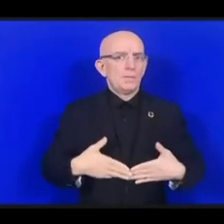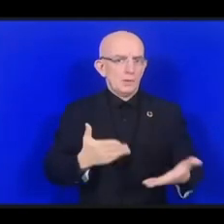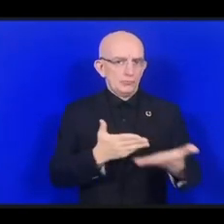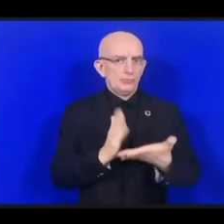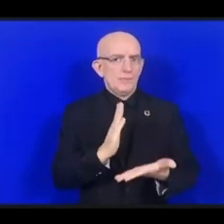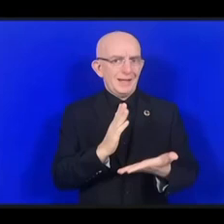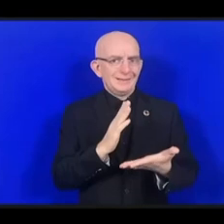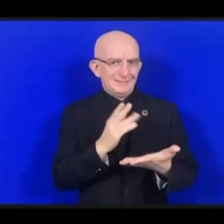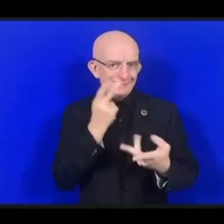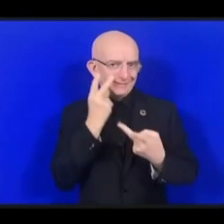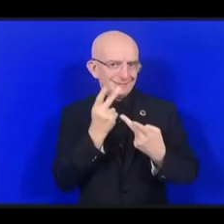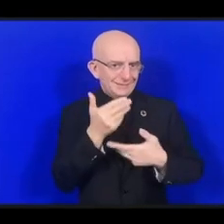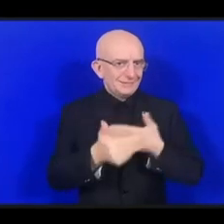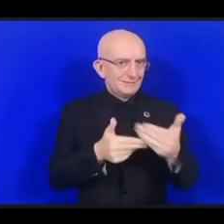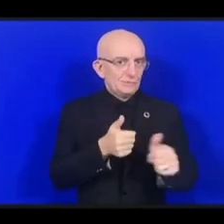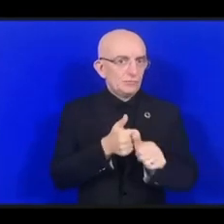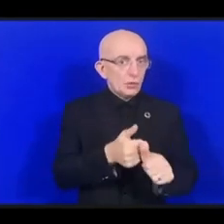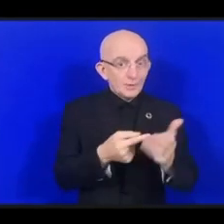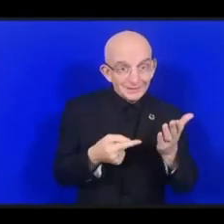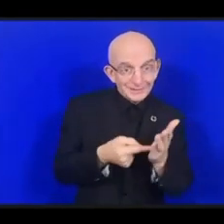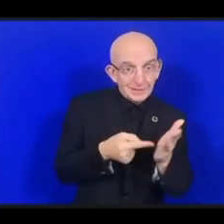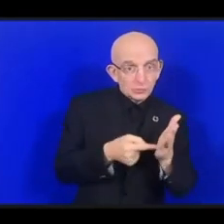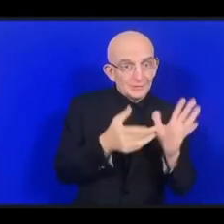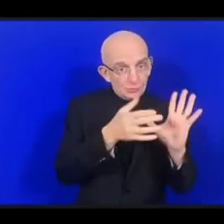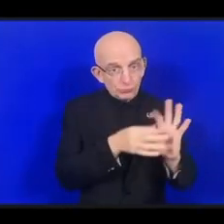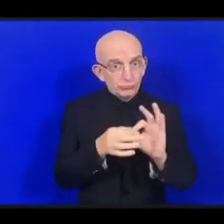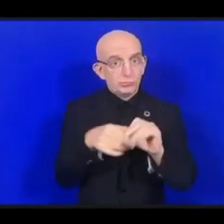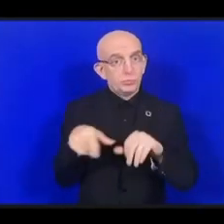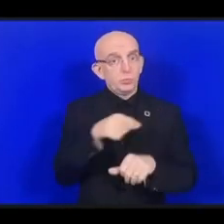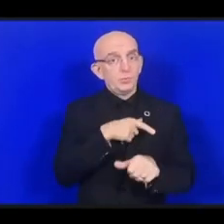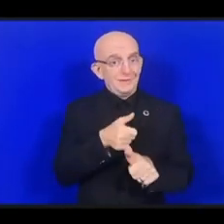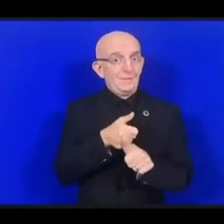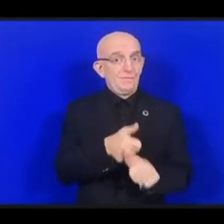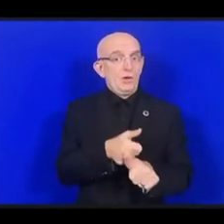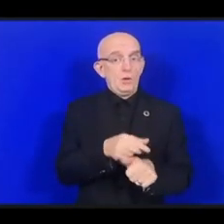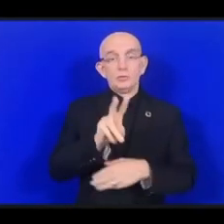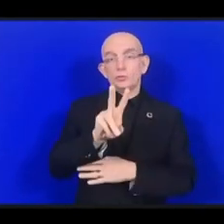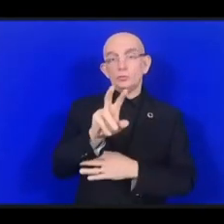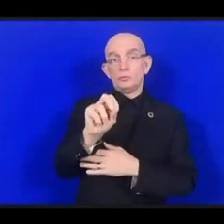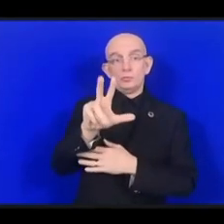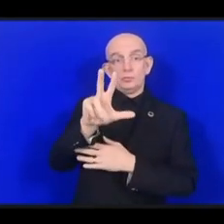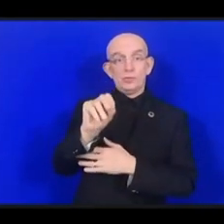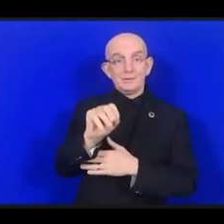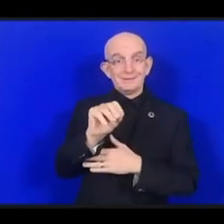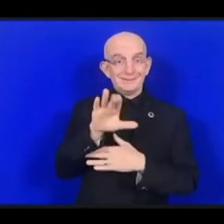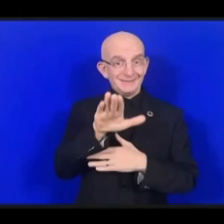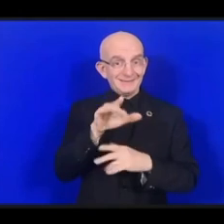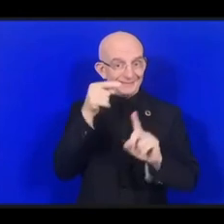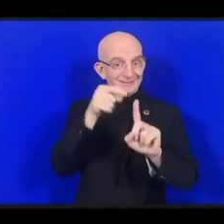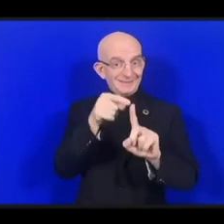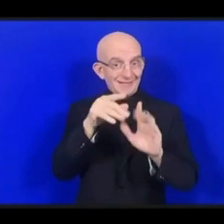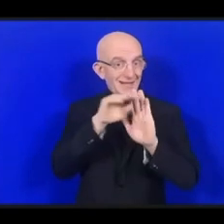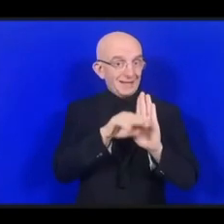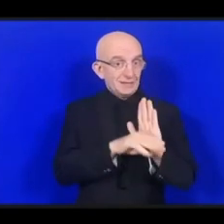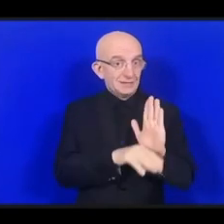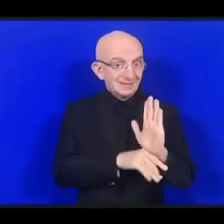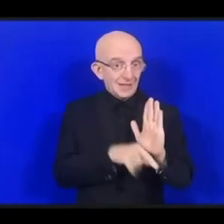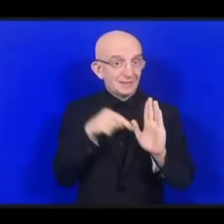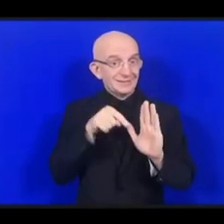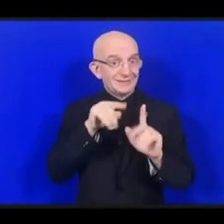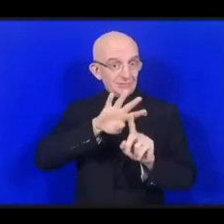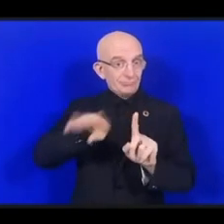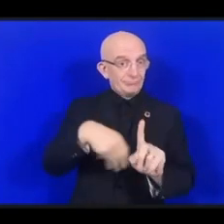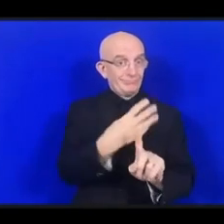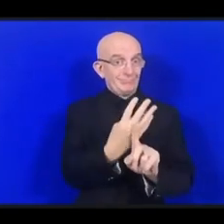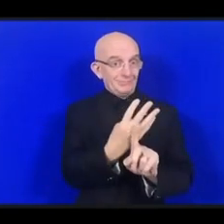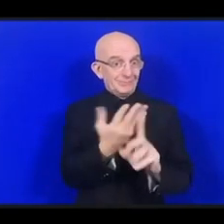развитию на 2030 год. Но достижение этих целей потребует полного пересмотра